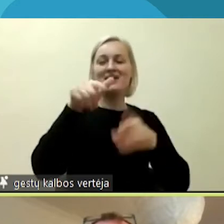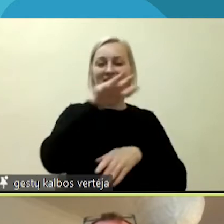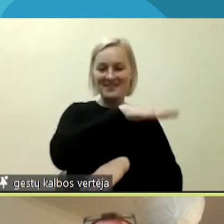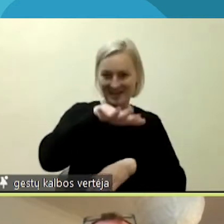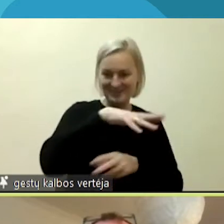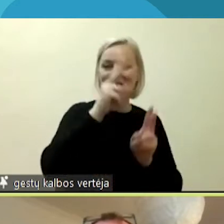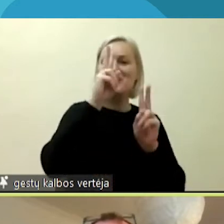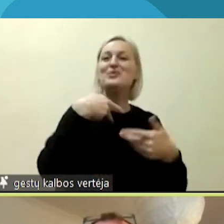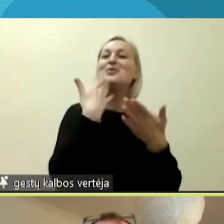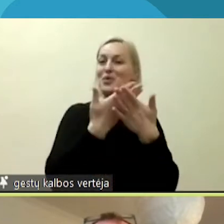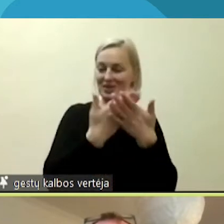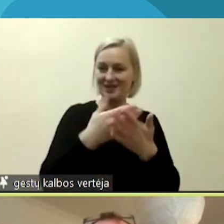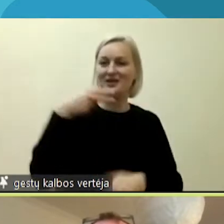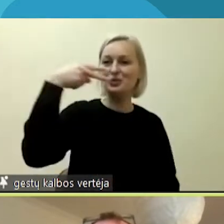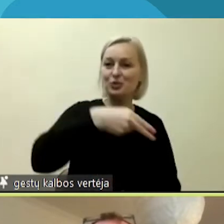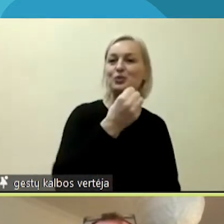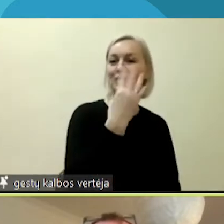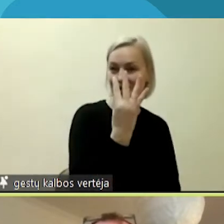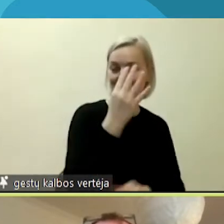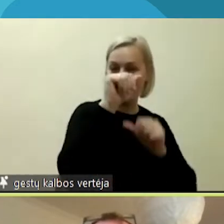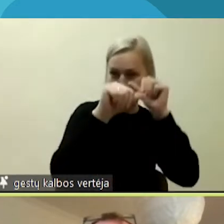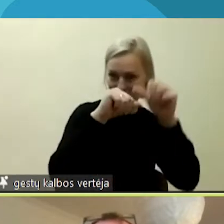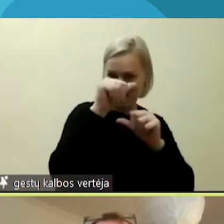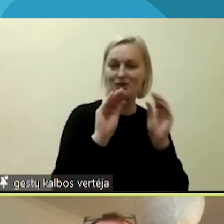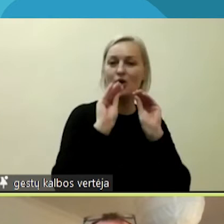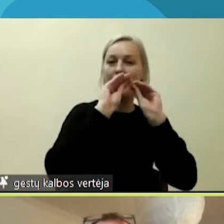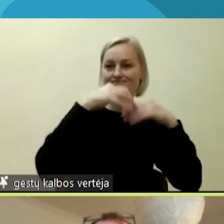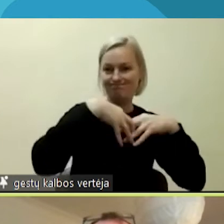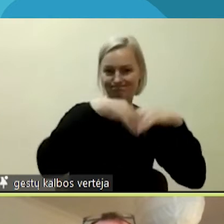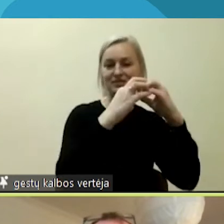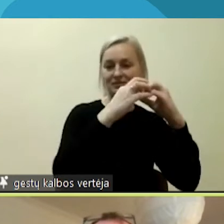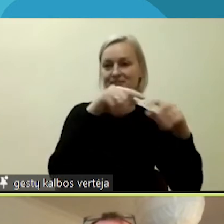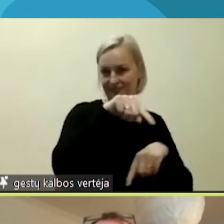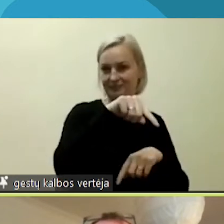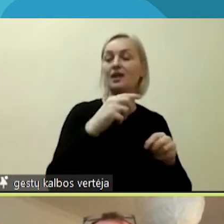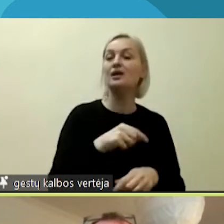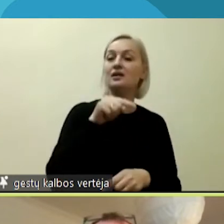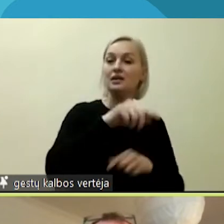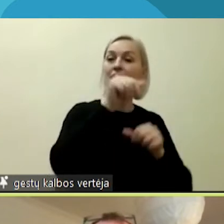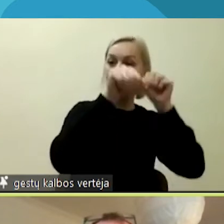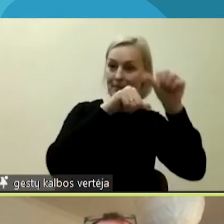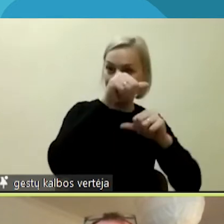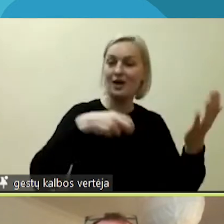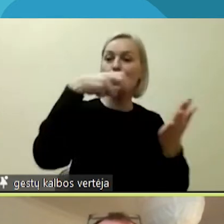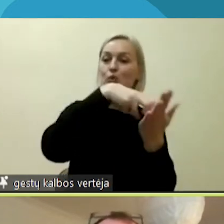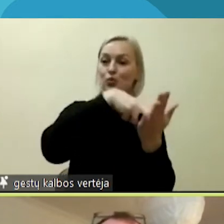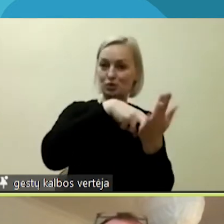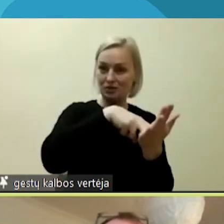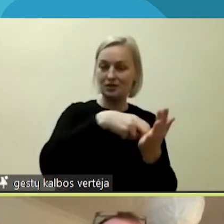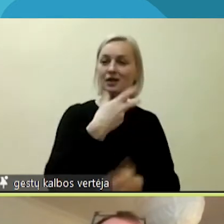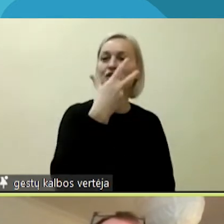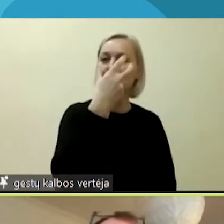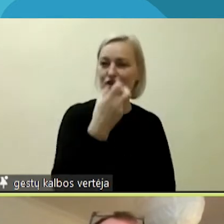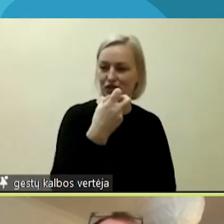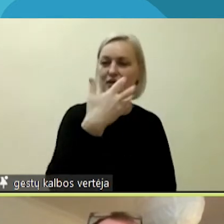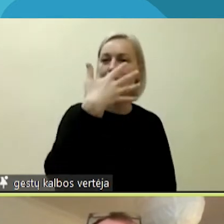2014 metais. Būtent tais metais mes užregistravome 350